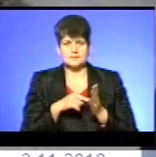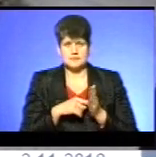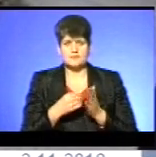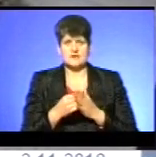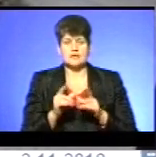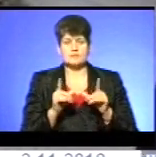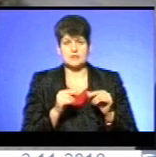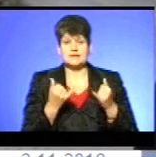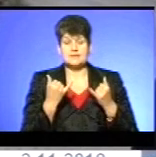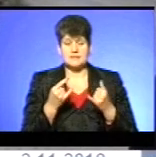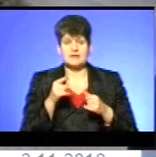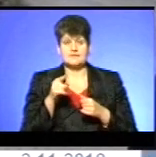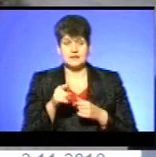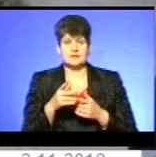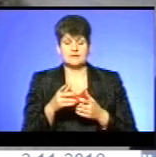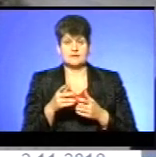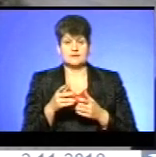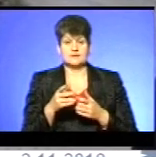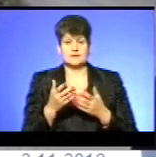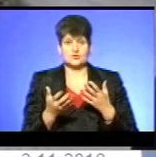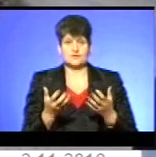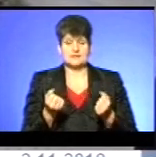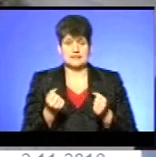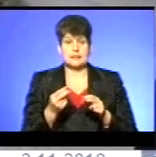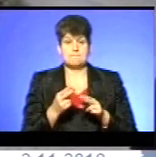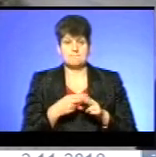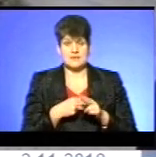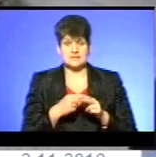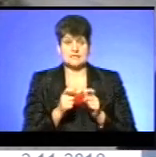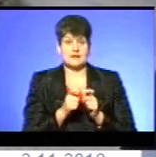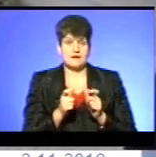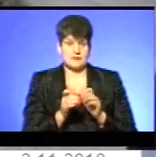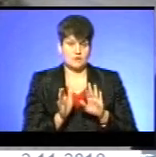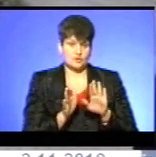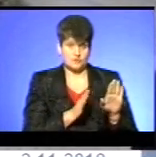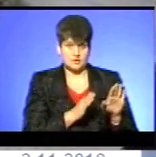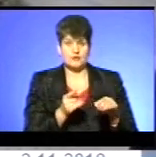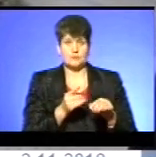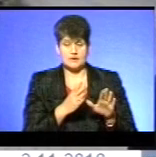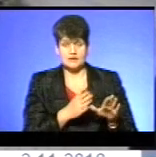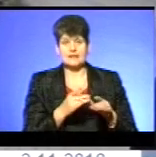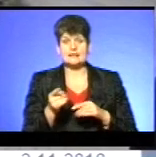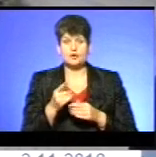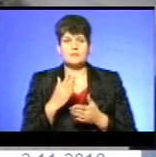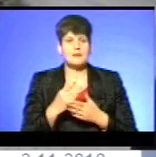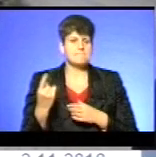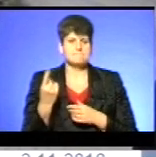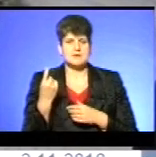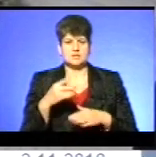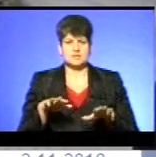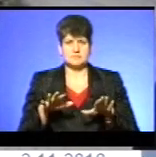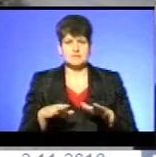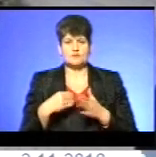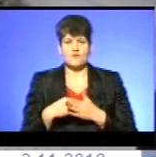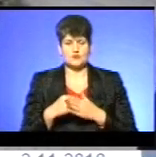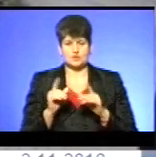на проїзд. Тепер він, якщо взяти без карток Тернополянина, Тернопіль має перше місце по вартості